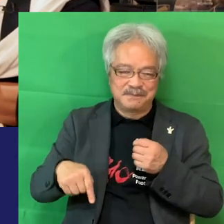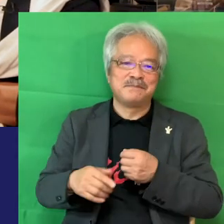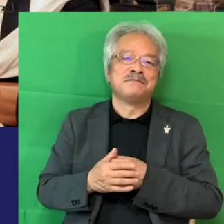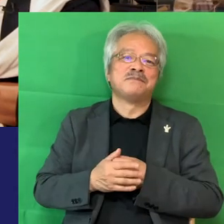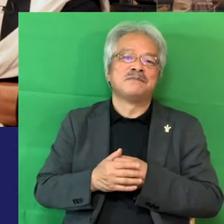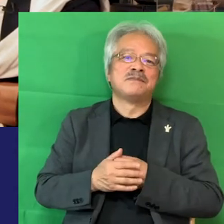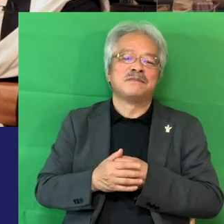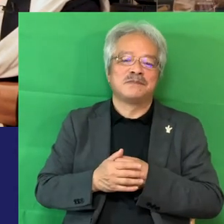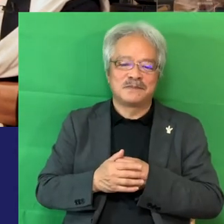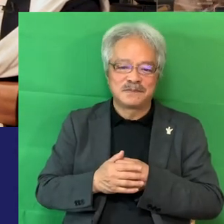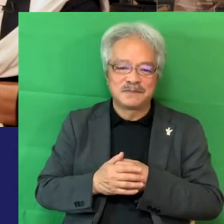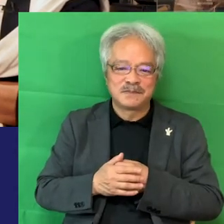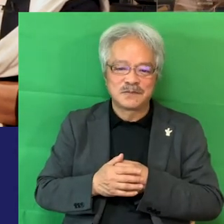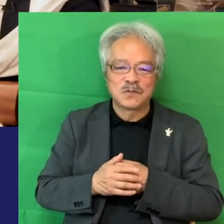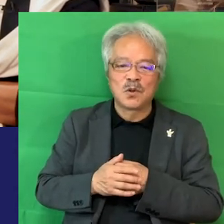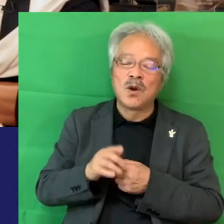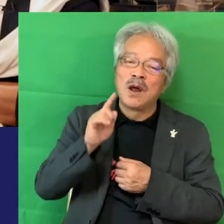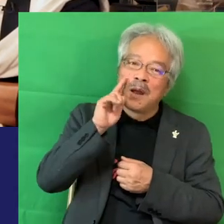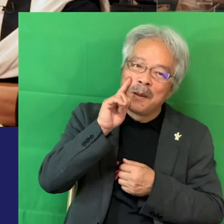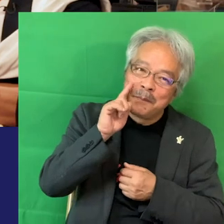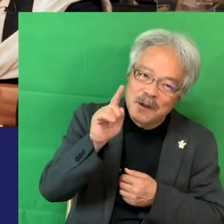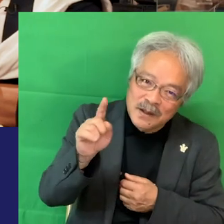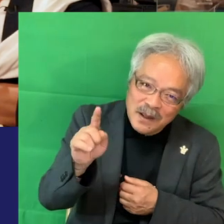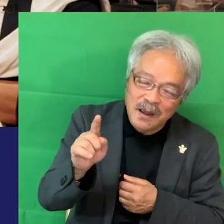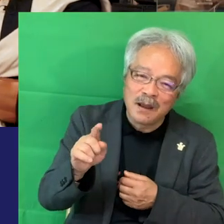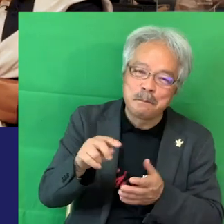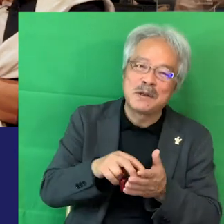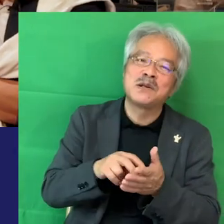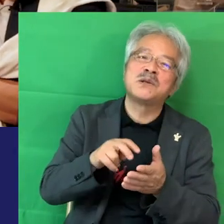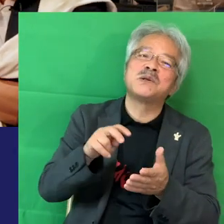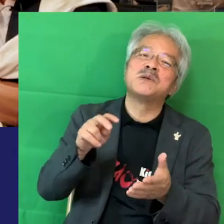これ見てびっくりする